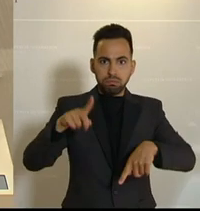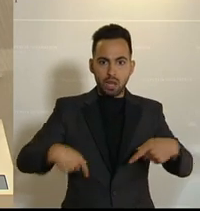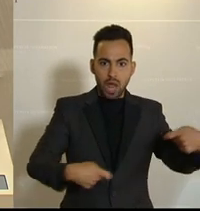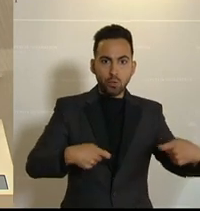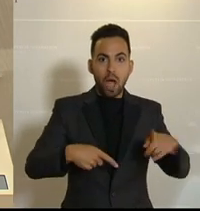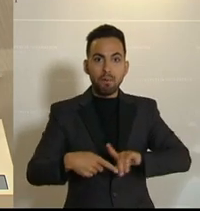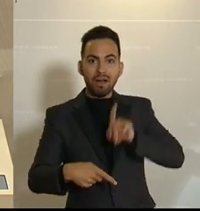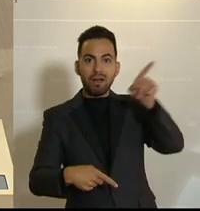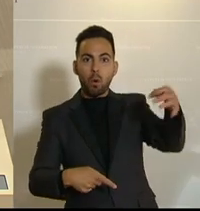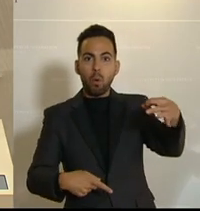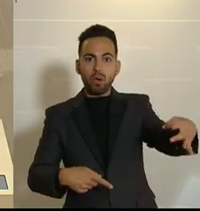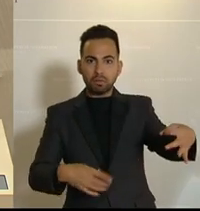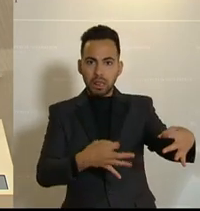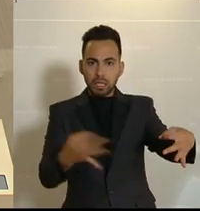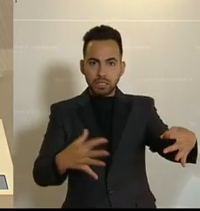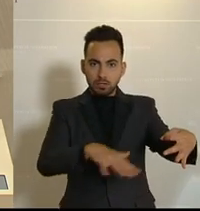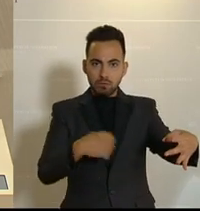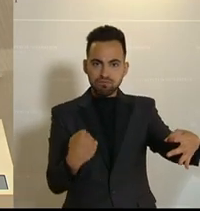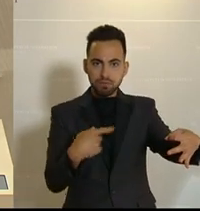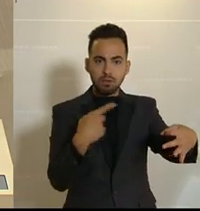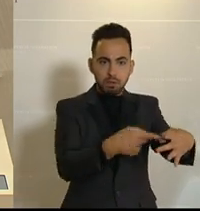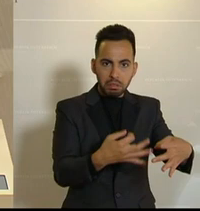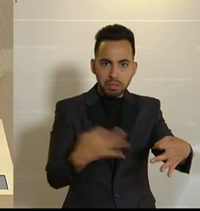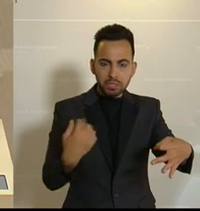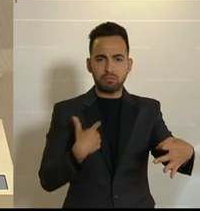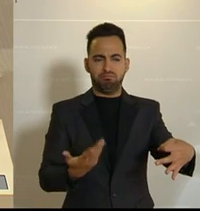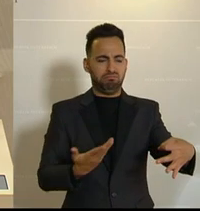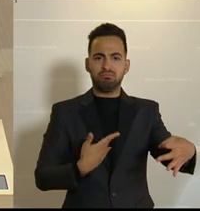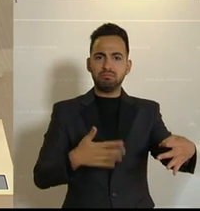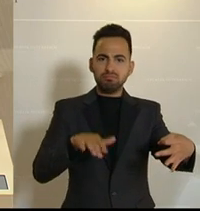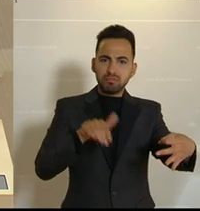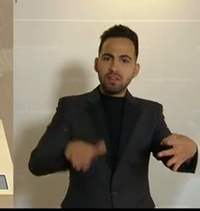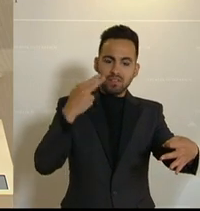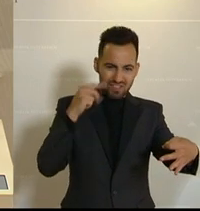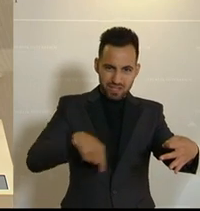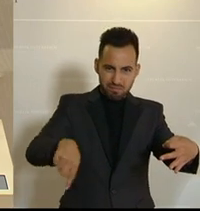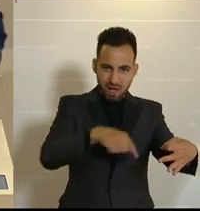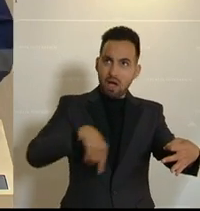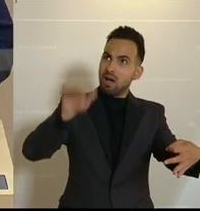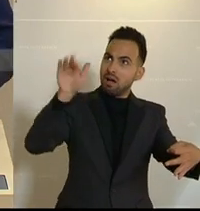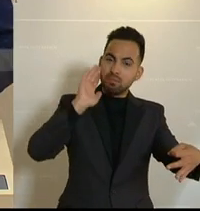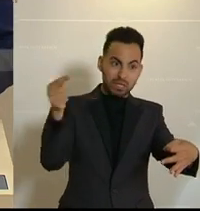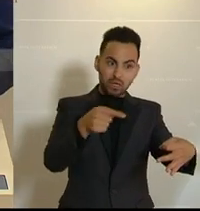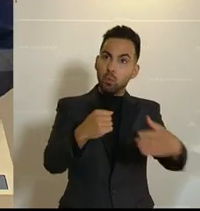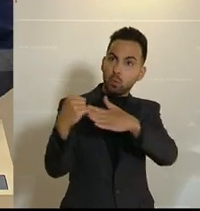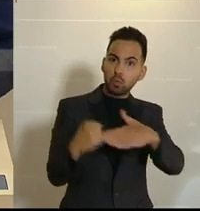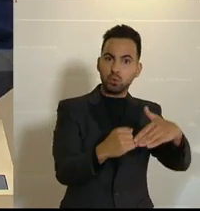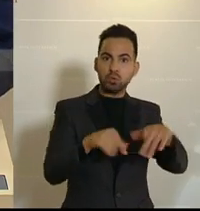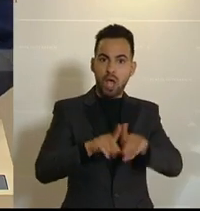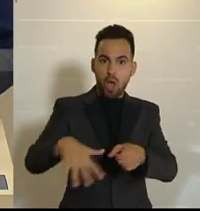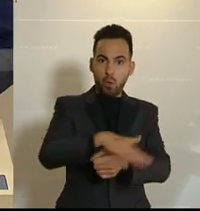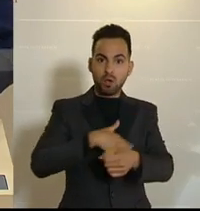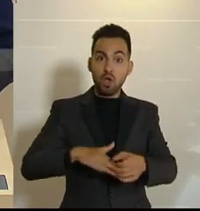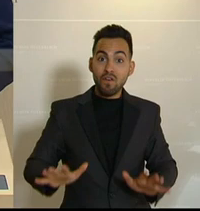haben wir nichts. Das versteckt keiner. Ich appelliere da auch an die Netzbetreiber, dass sie uns unterstützen. Und vor allem auch, wenn sie